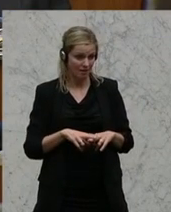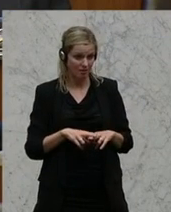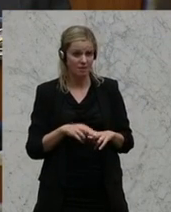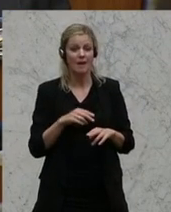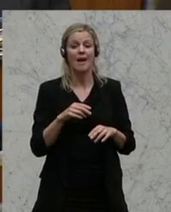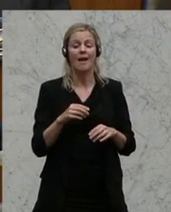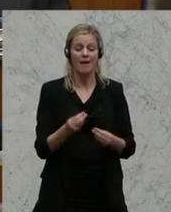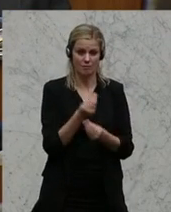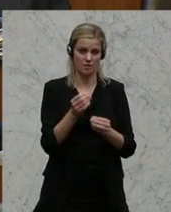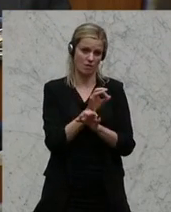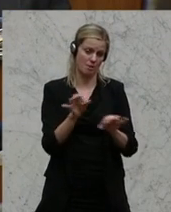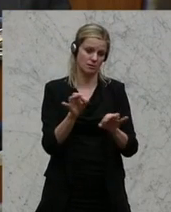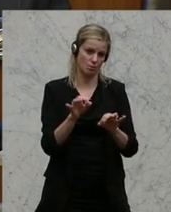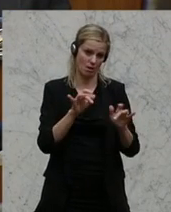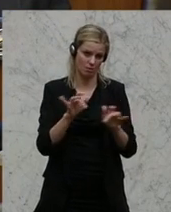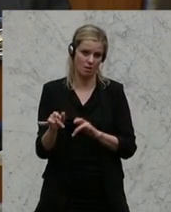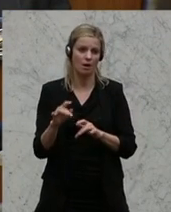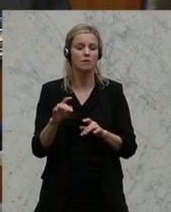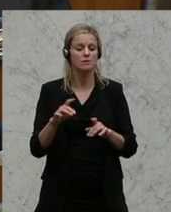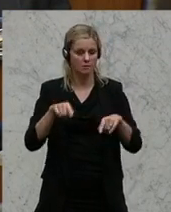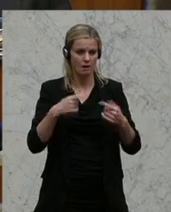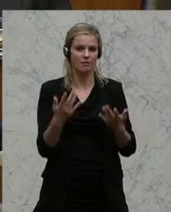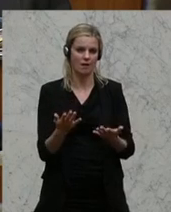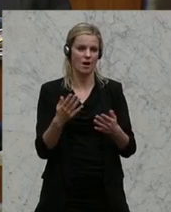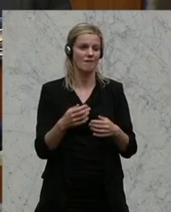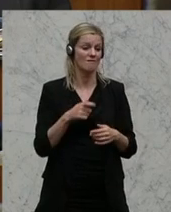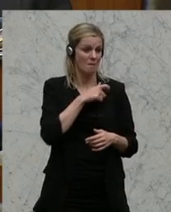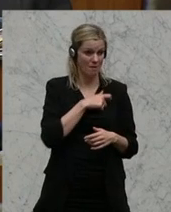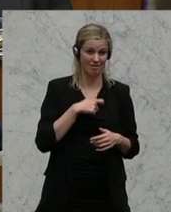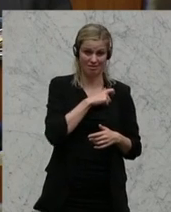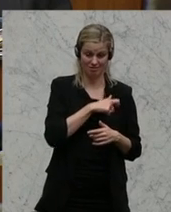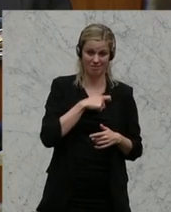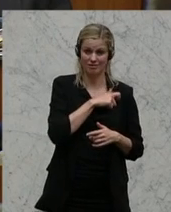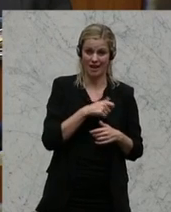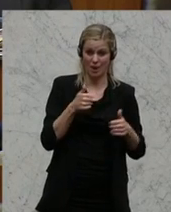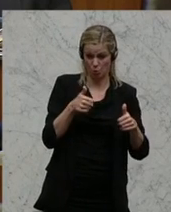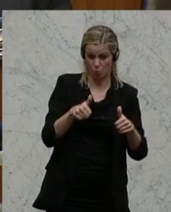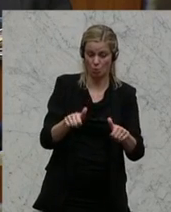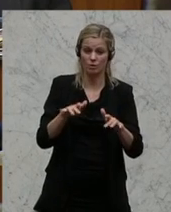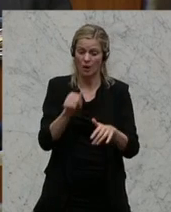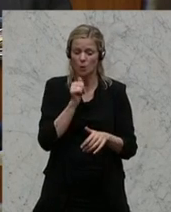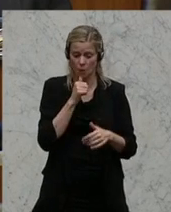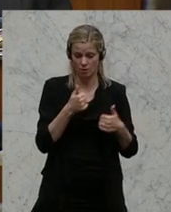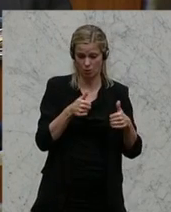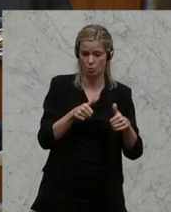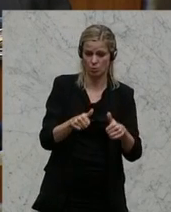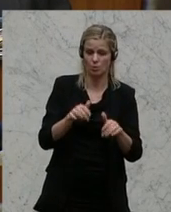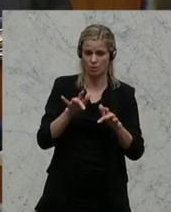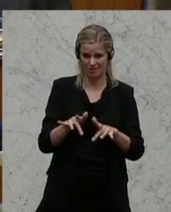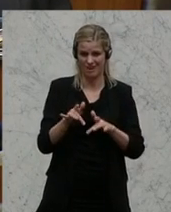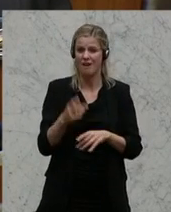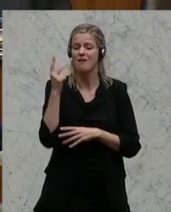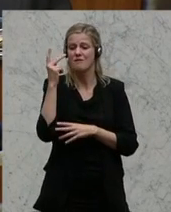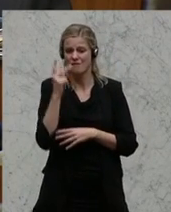erreicht sind. Das Parlament verhandelt ja auf Druck der Fraktionen, nicht zuletzt auf Druck der Grünen-Fraktion, dass man da wenigstens